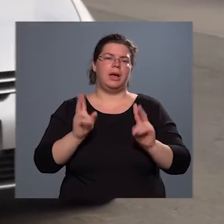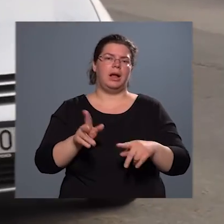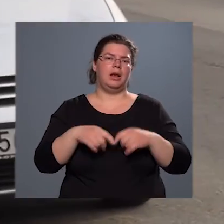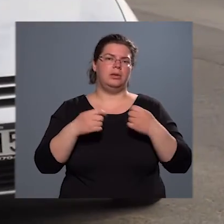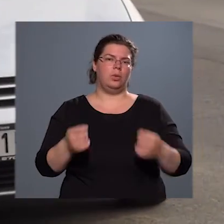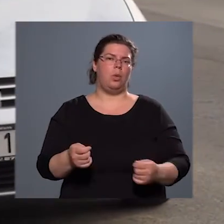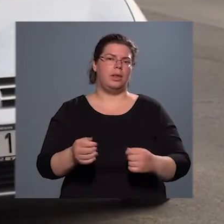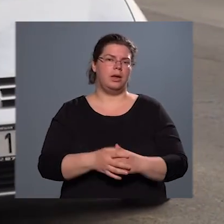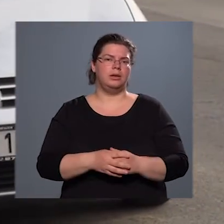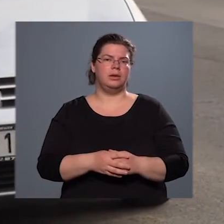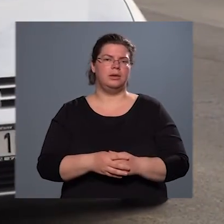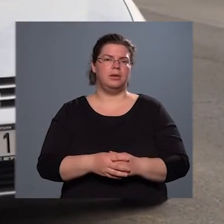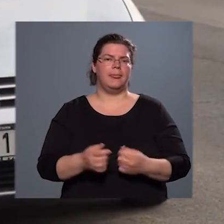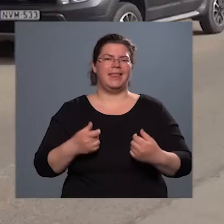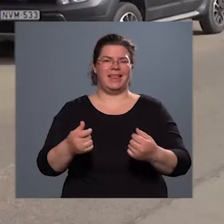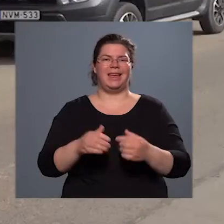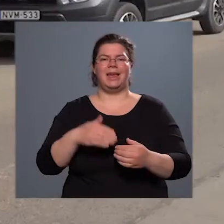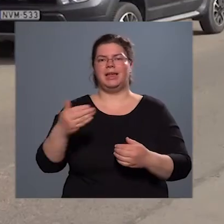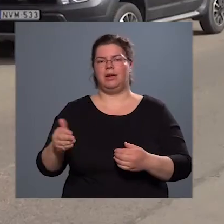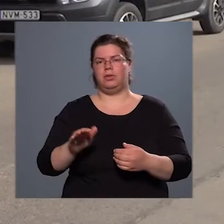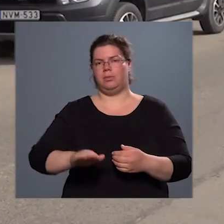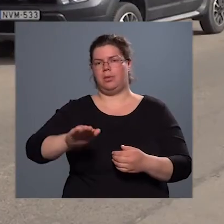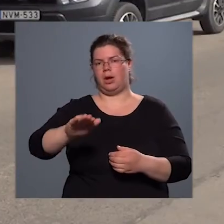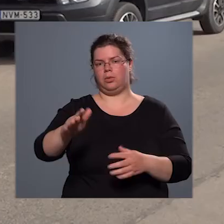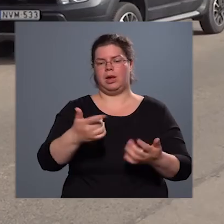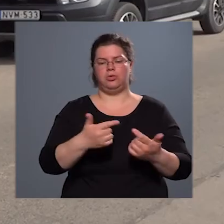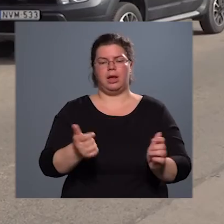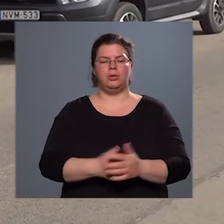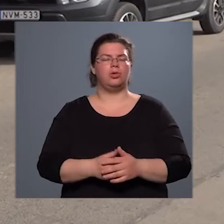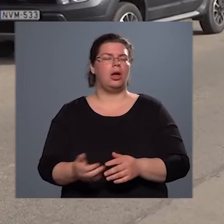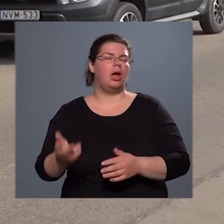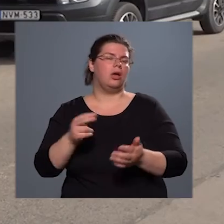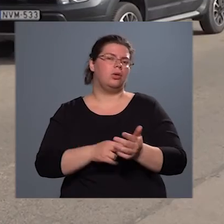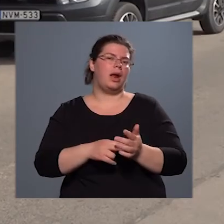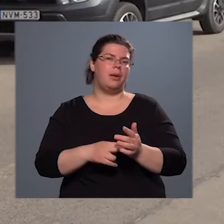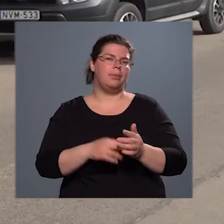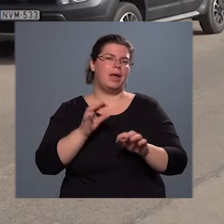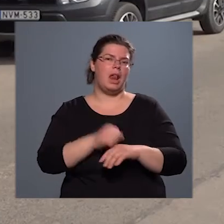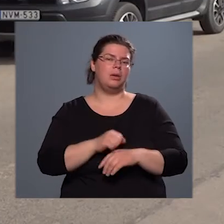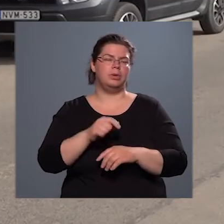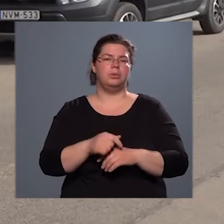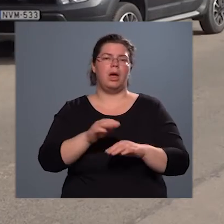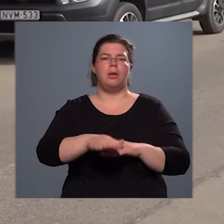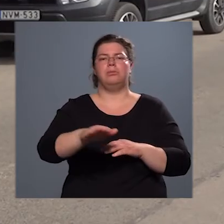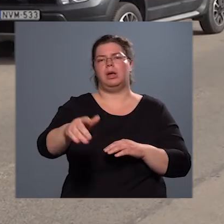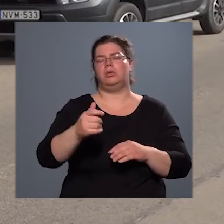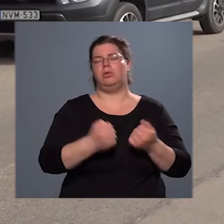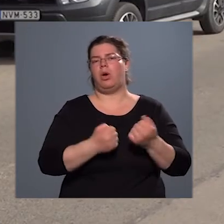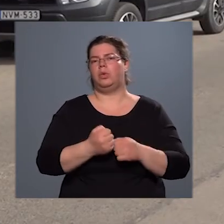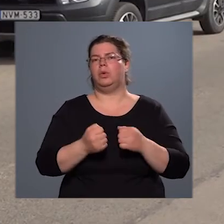oldanunk a szegélyen kívüli parkolás lehetőségét. A korábbi állapotokban a parkolóautók